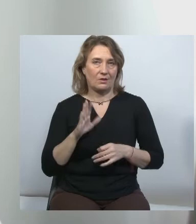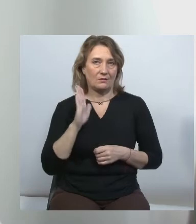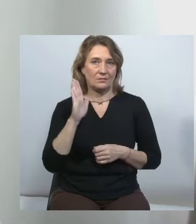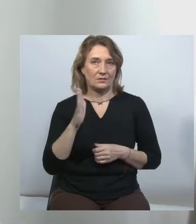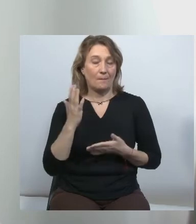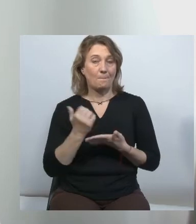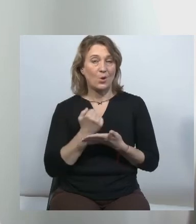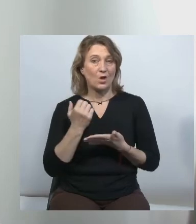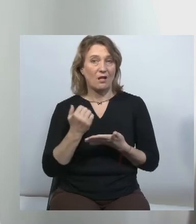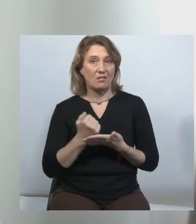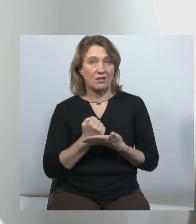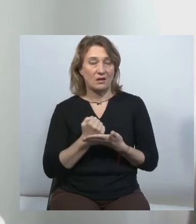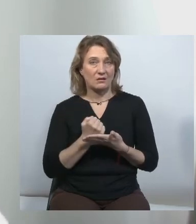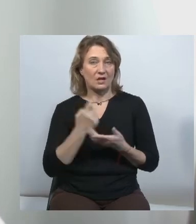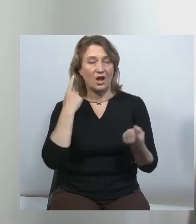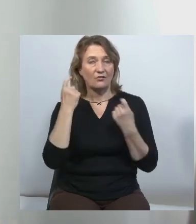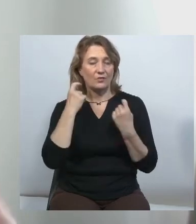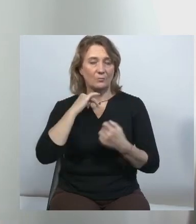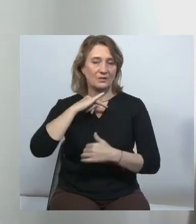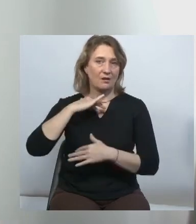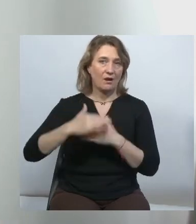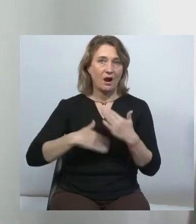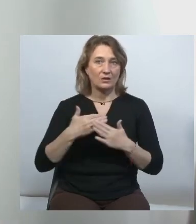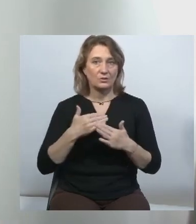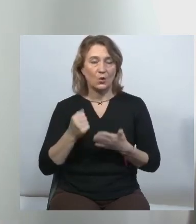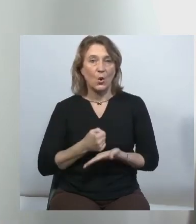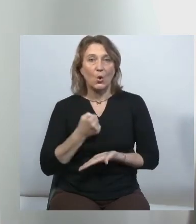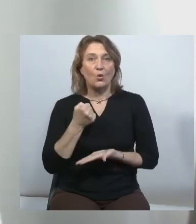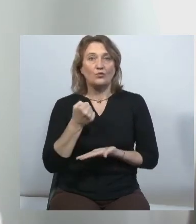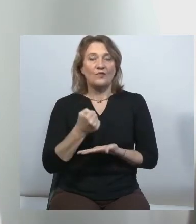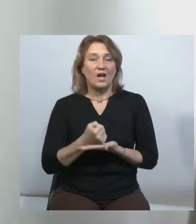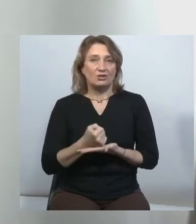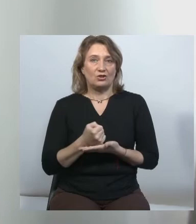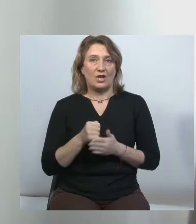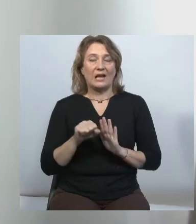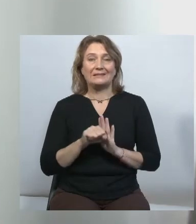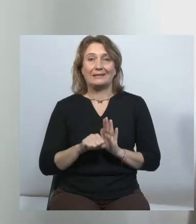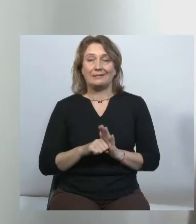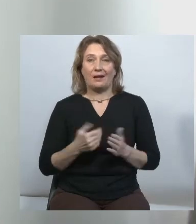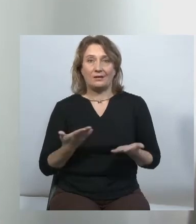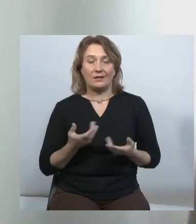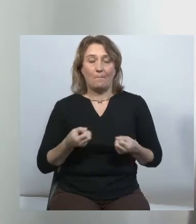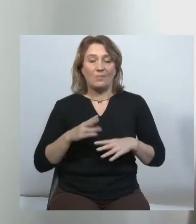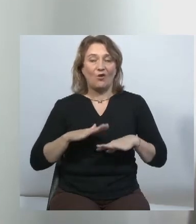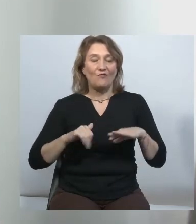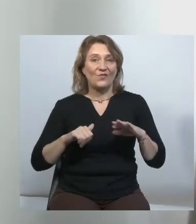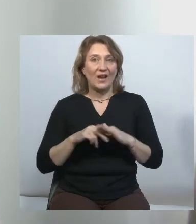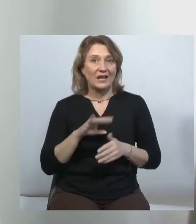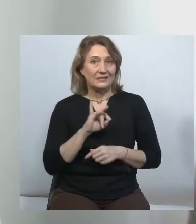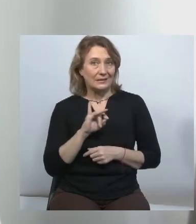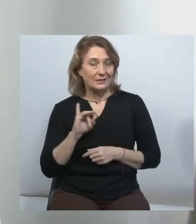подолання інформаційного хаосу, утвердження стандартів професії –